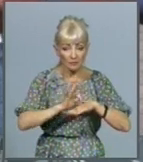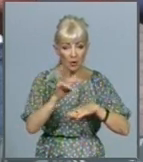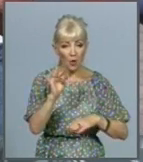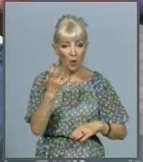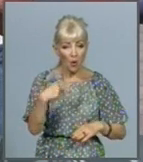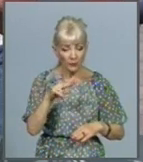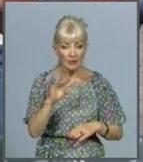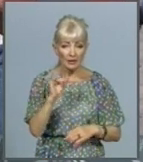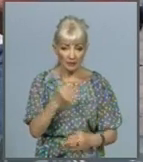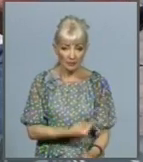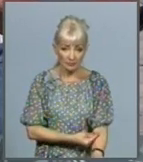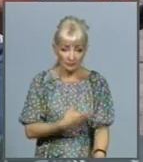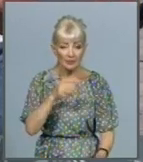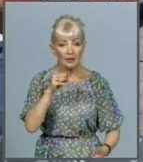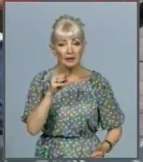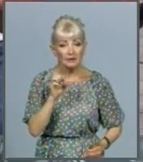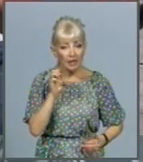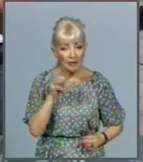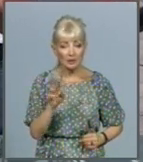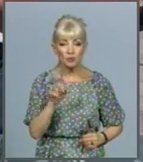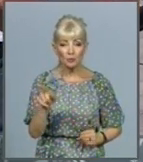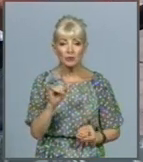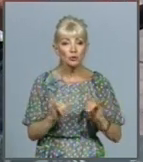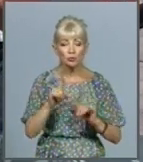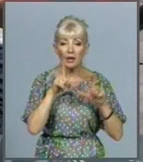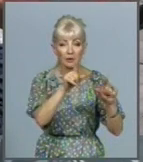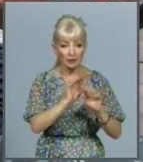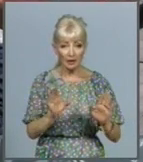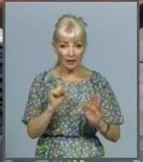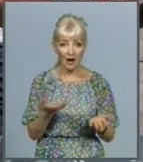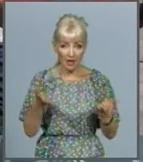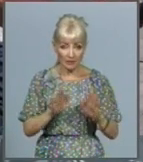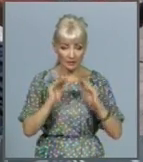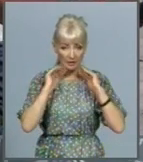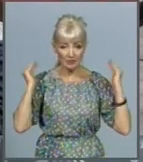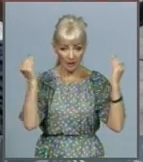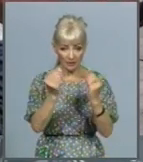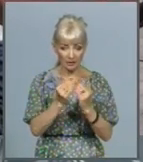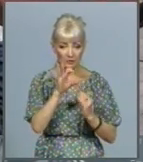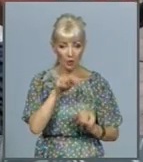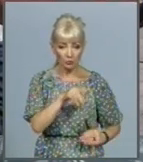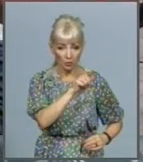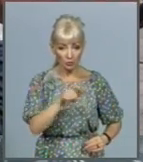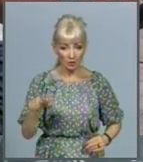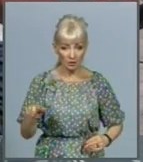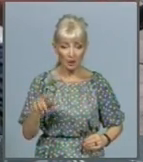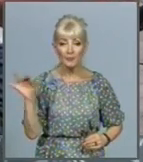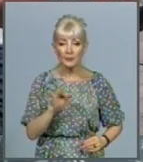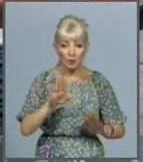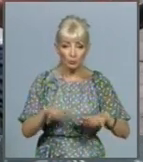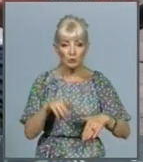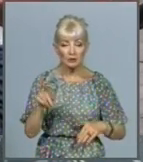для того, щоб вони нікуди не їхали, а оставалися ізоліровані від людей. І після того, коли ці